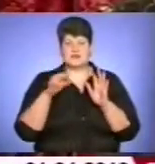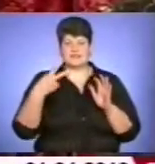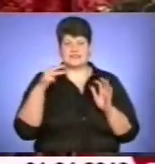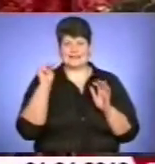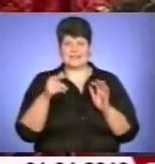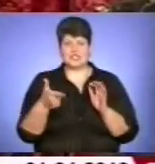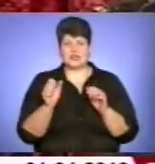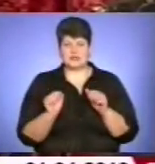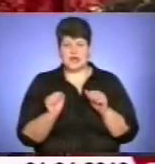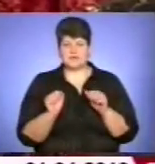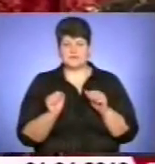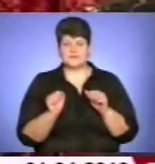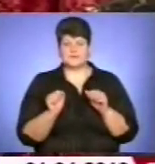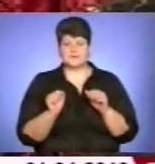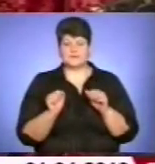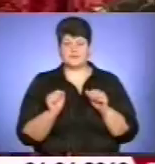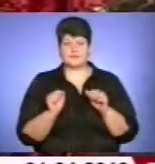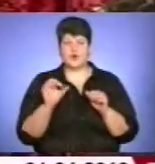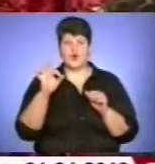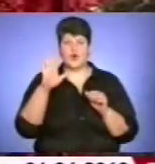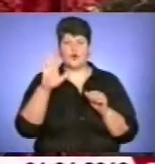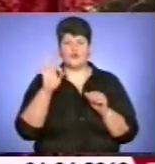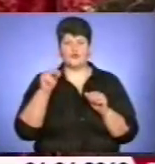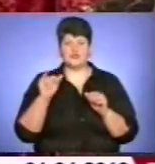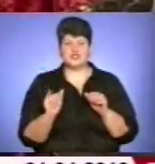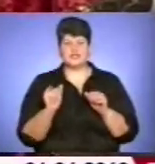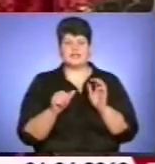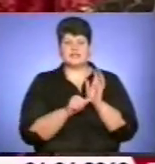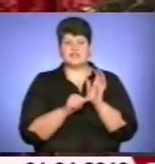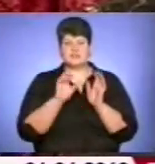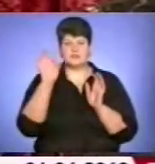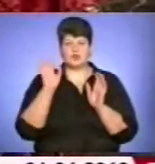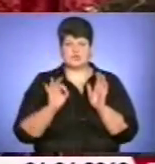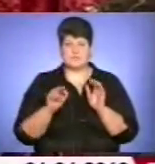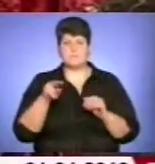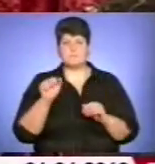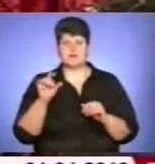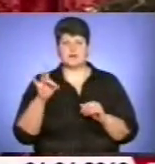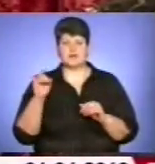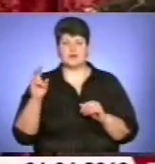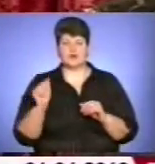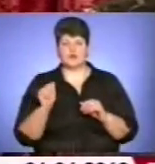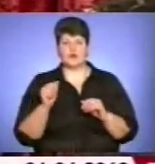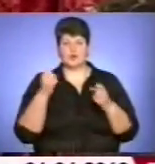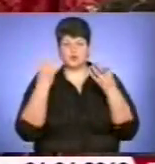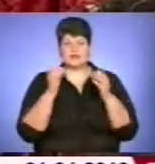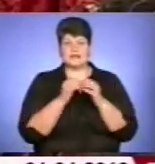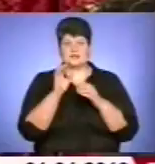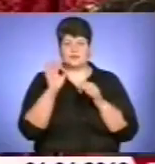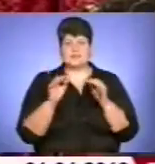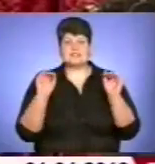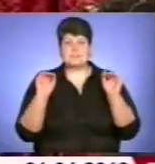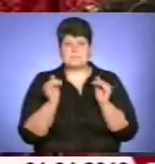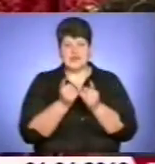гектарів, овочів на 6 відсотків, кормових культур на 10 відсотків. Про це зменшується